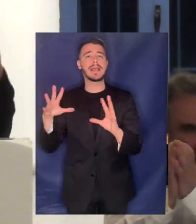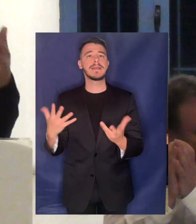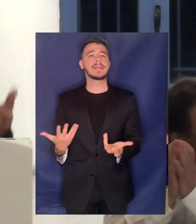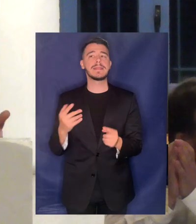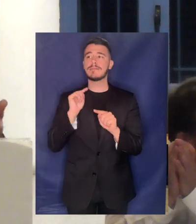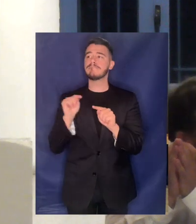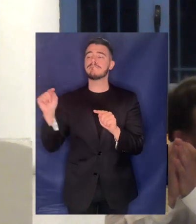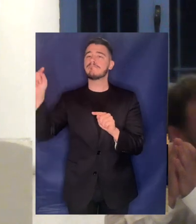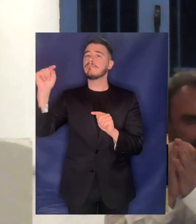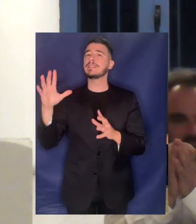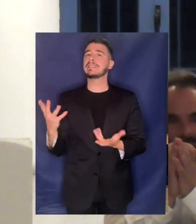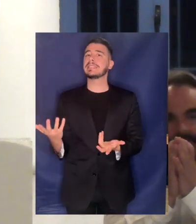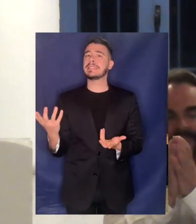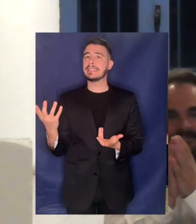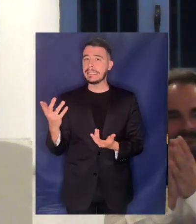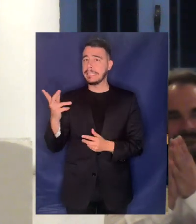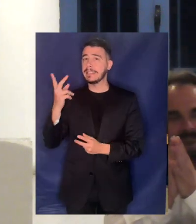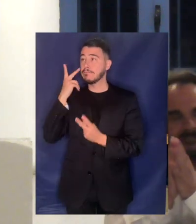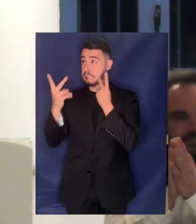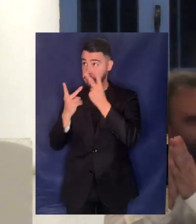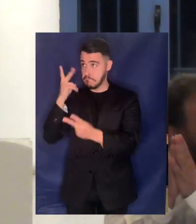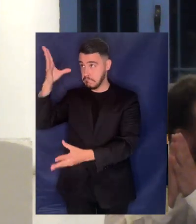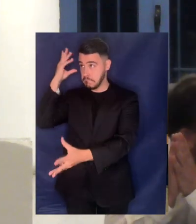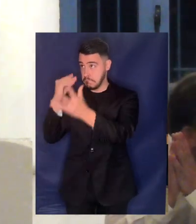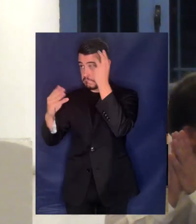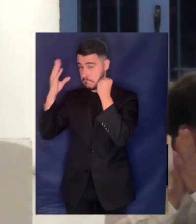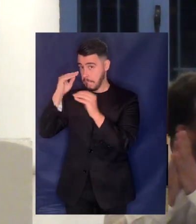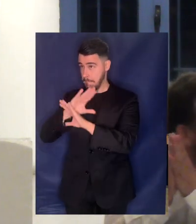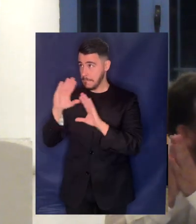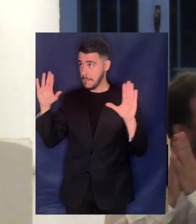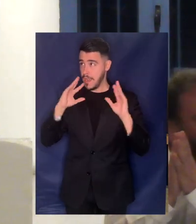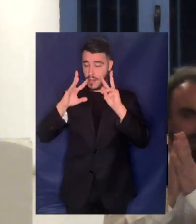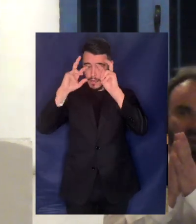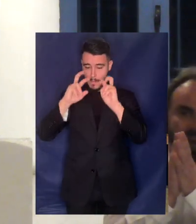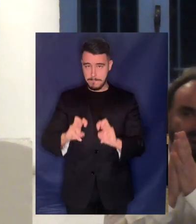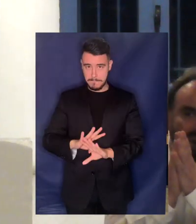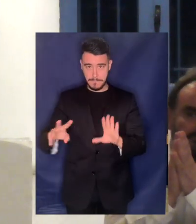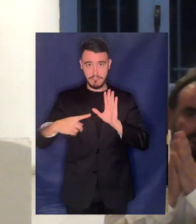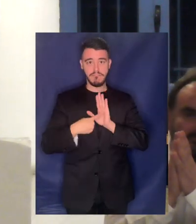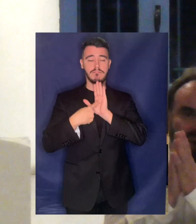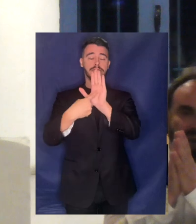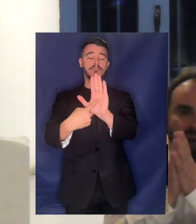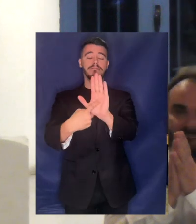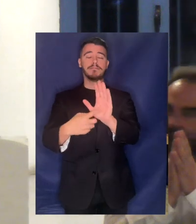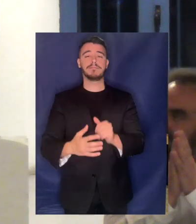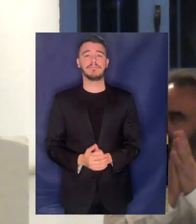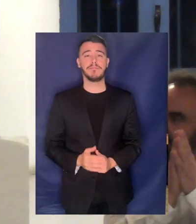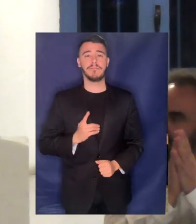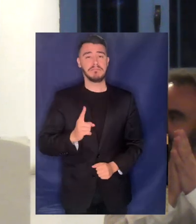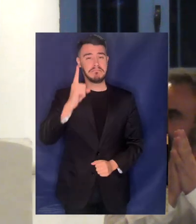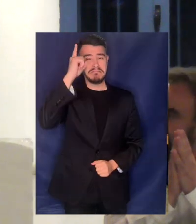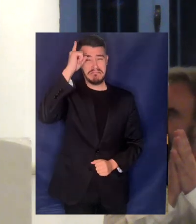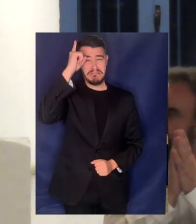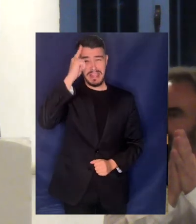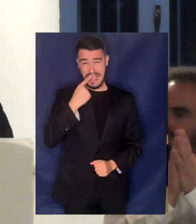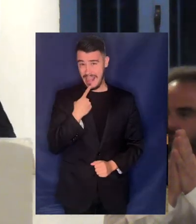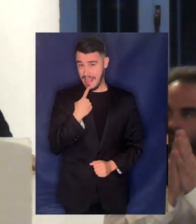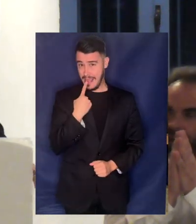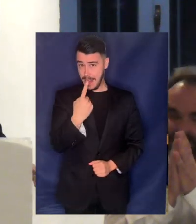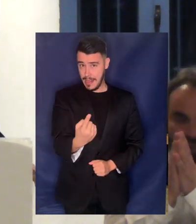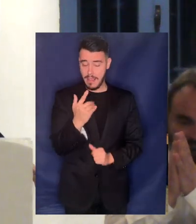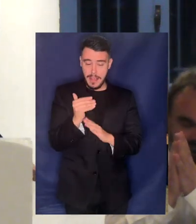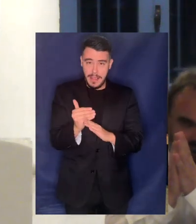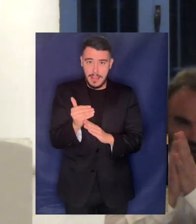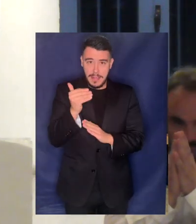ίδρευσης και αποχέτευσης Μόνο μία παρατήρηση και κατεβαίνω αμέσως για να δώσει και ένα